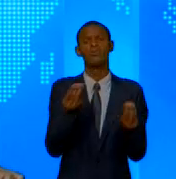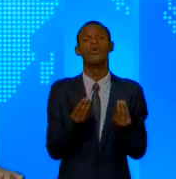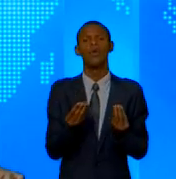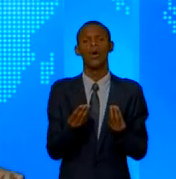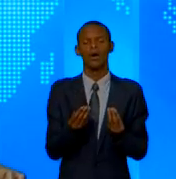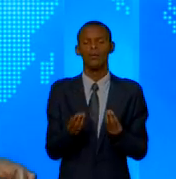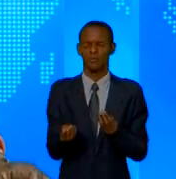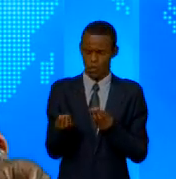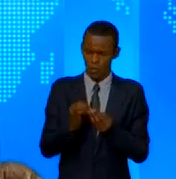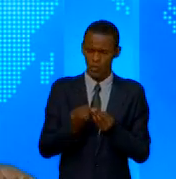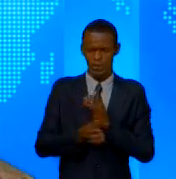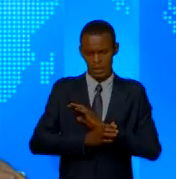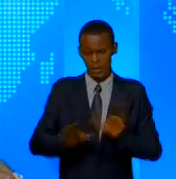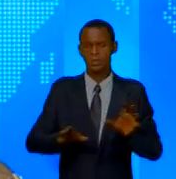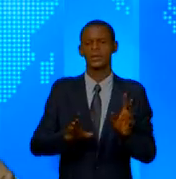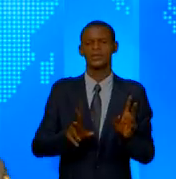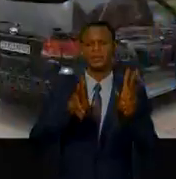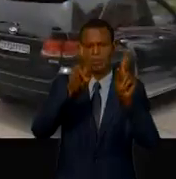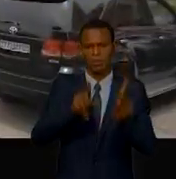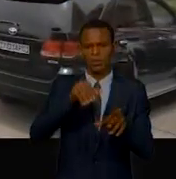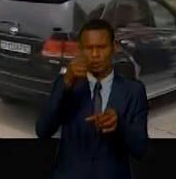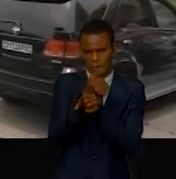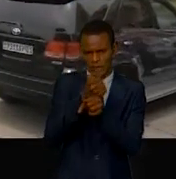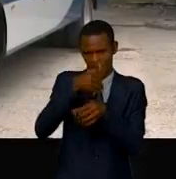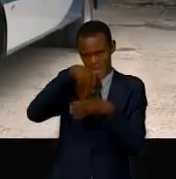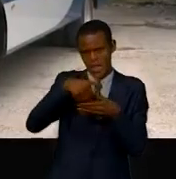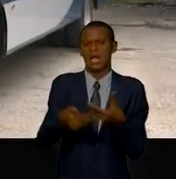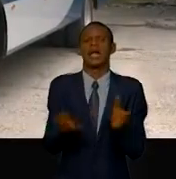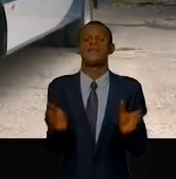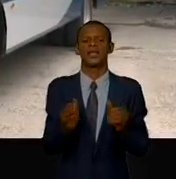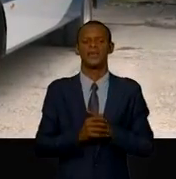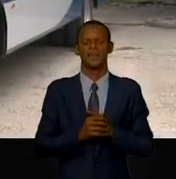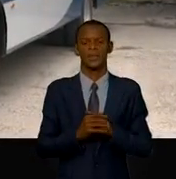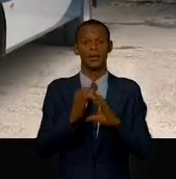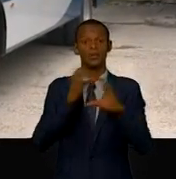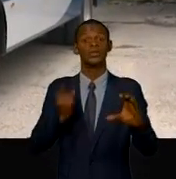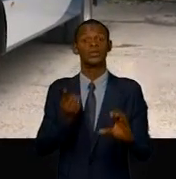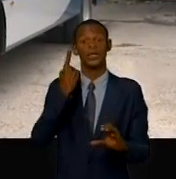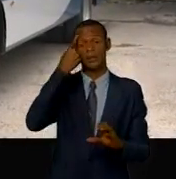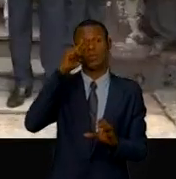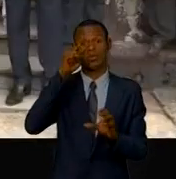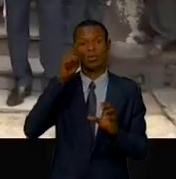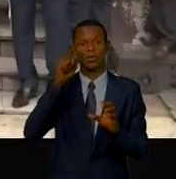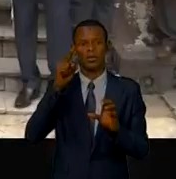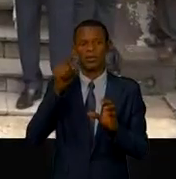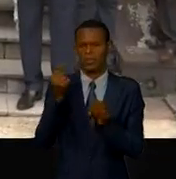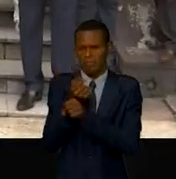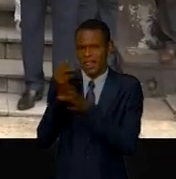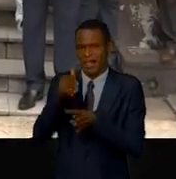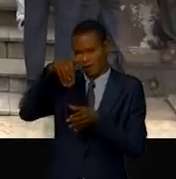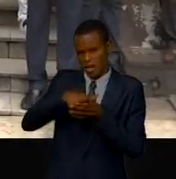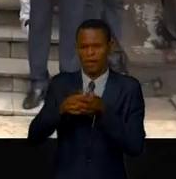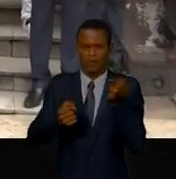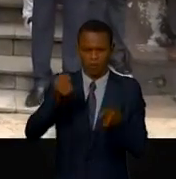des membres de son cabinet. Peggy Mokunda. Un bus pour les transports du personnel du ministère du Plan, un jour de joie qui